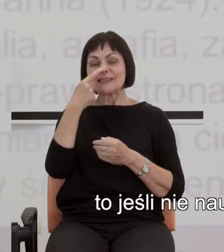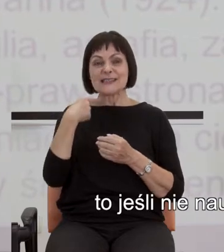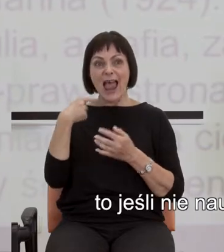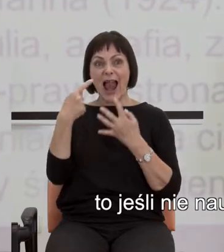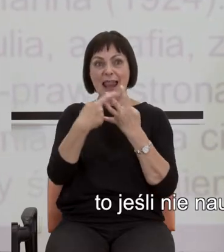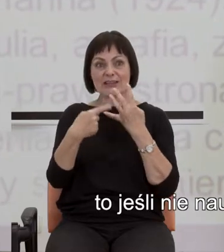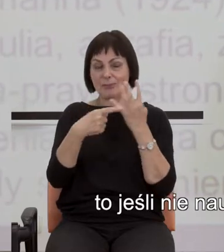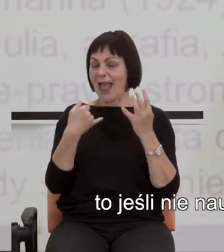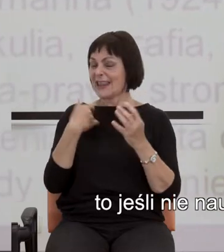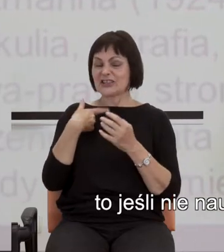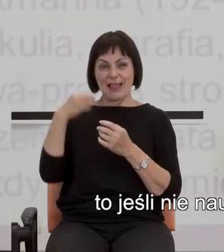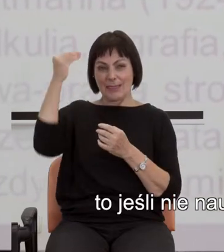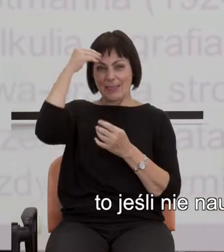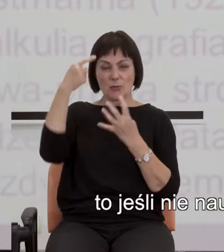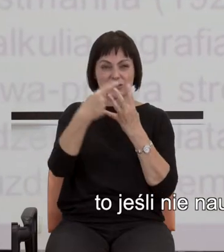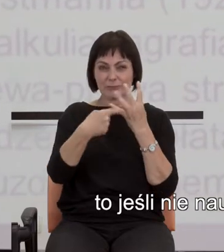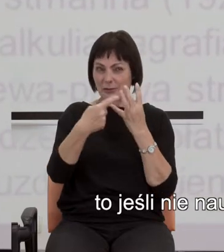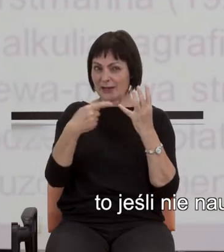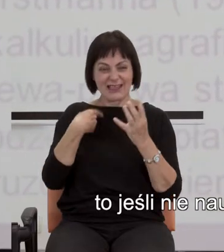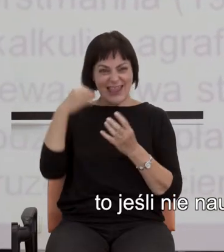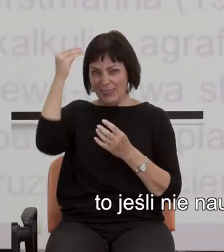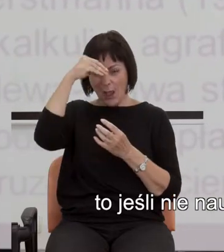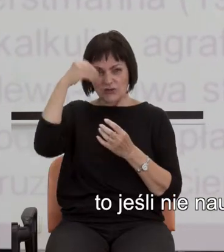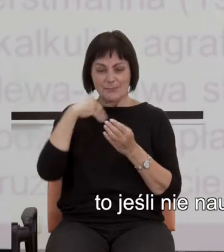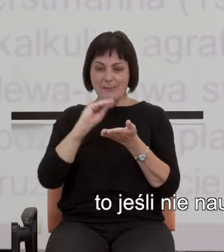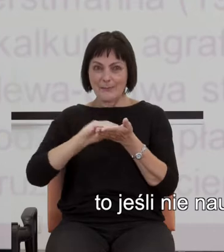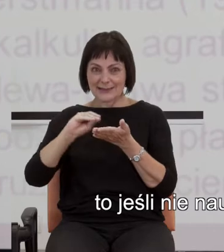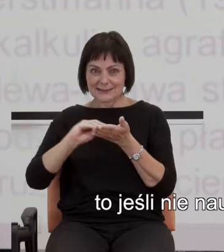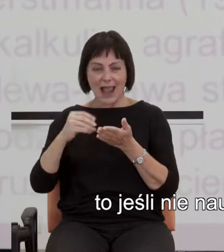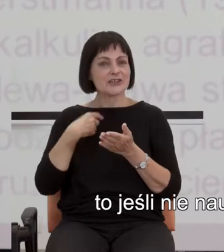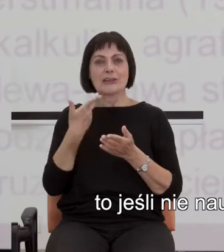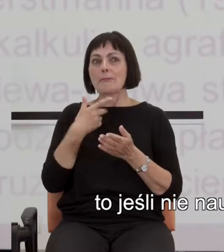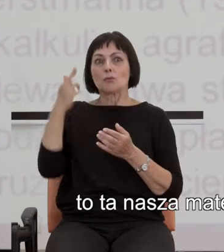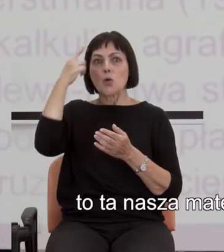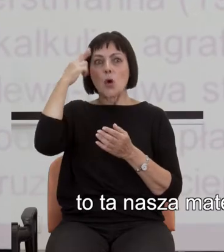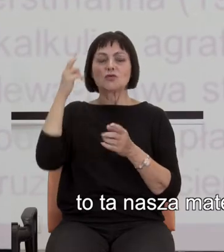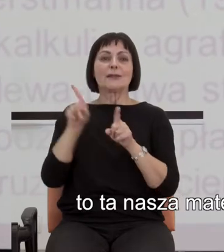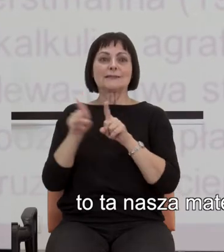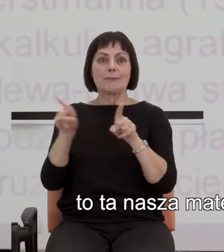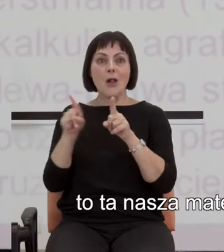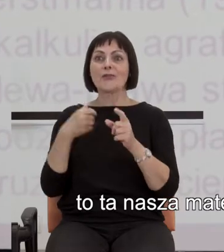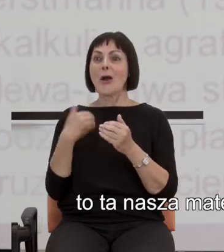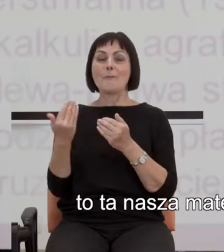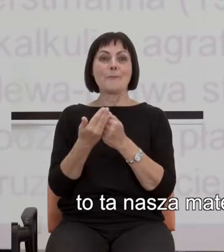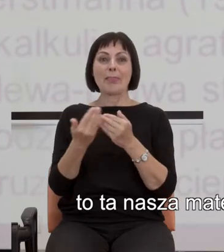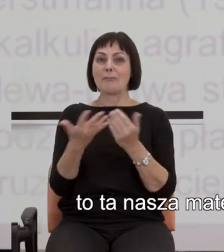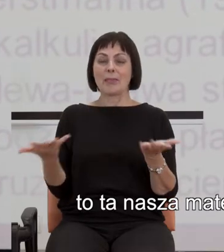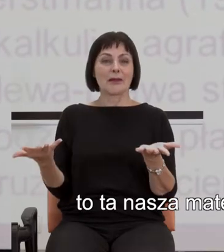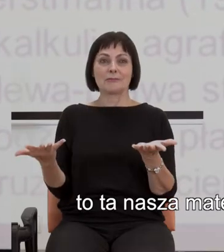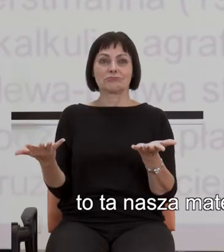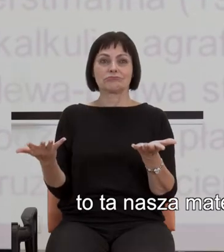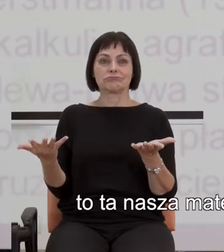nauczymy się liczebników, nie nauczymy się pisać, nie nauczymy się symboli, no to ta nasza matematyka będzie